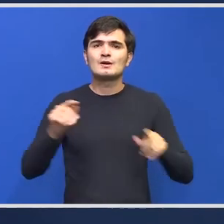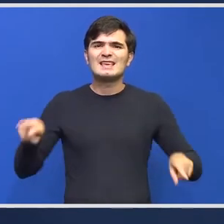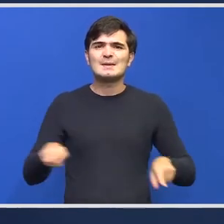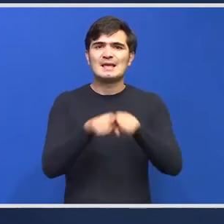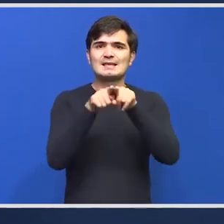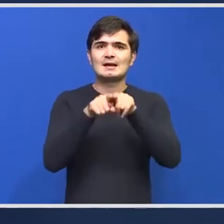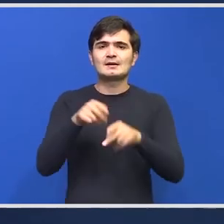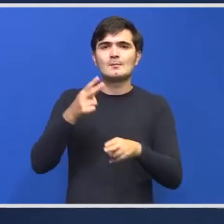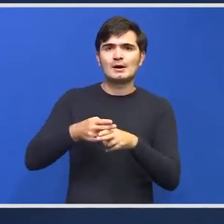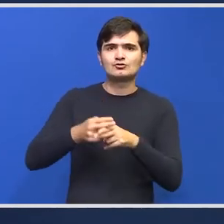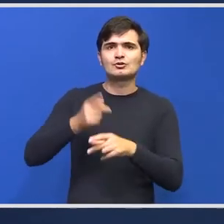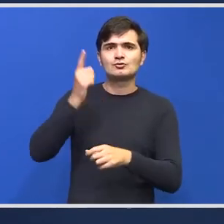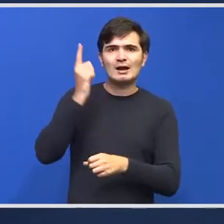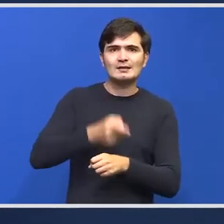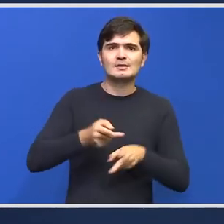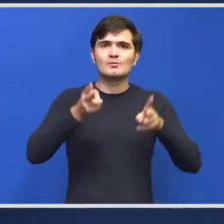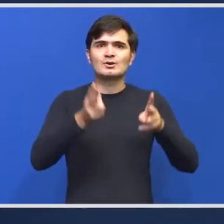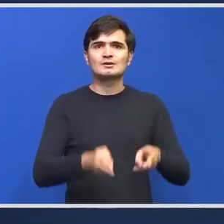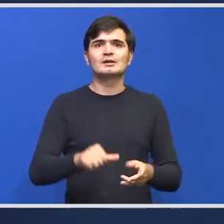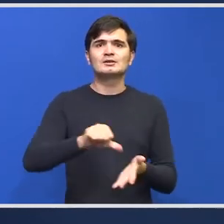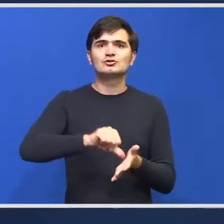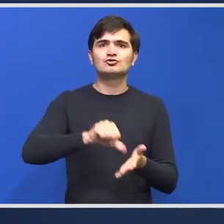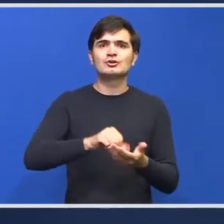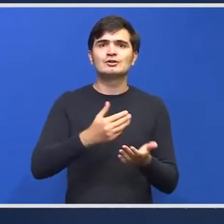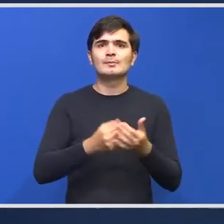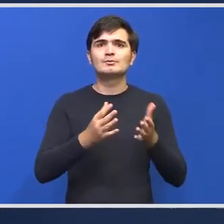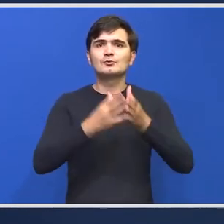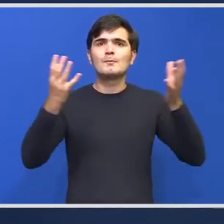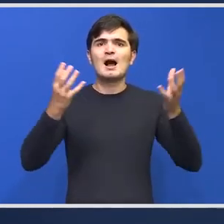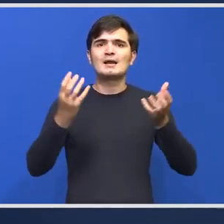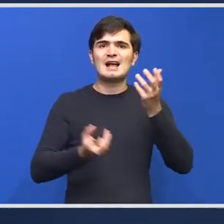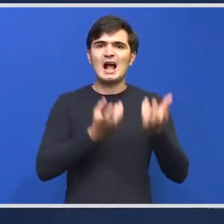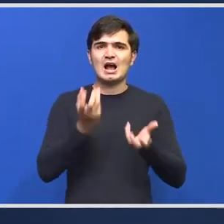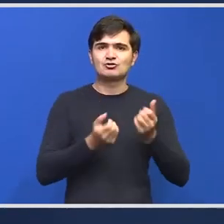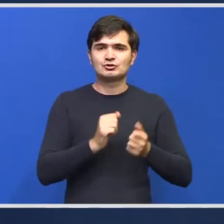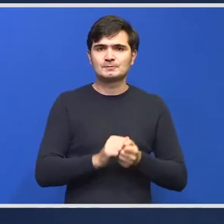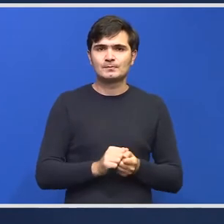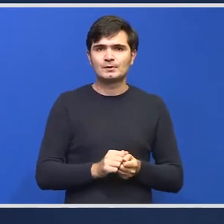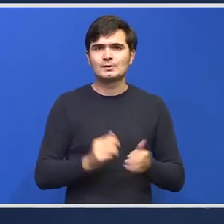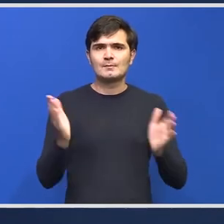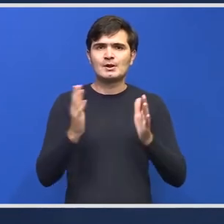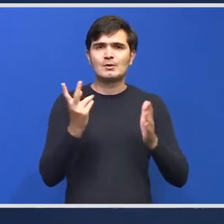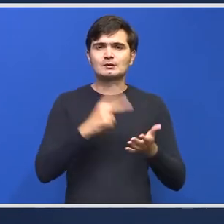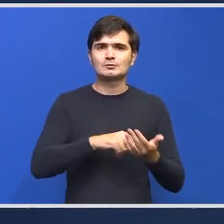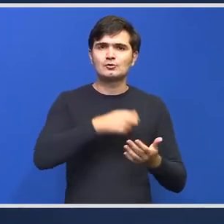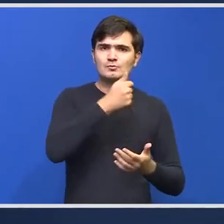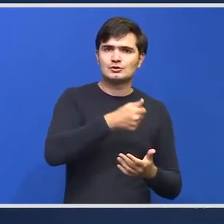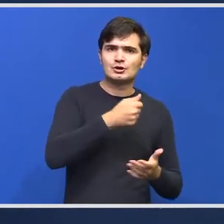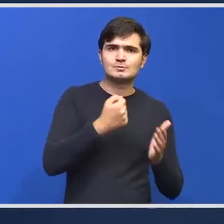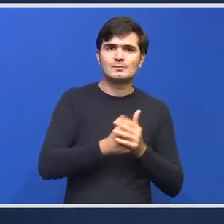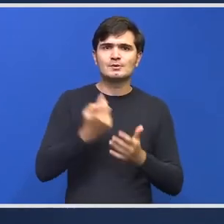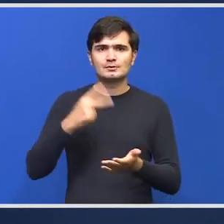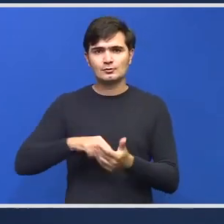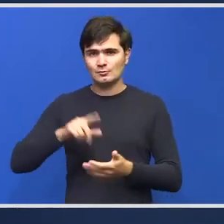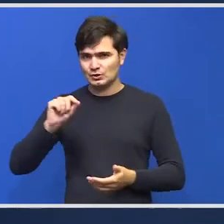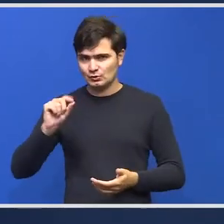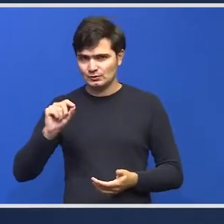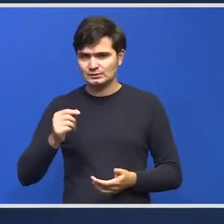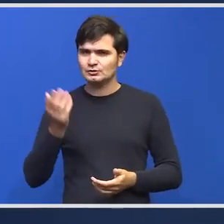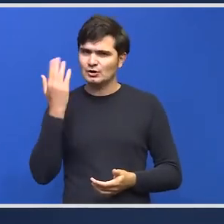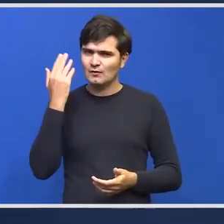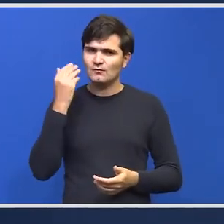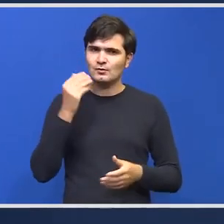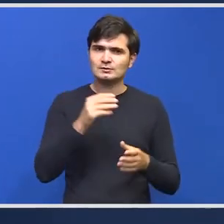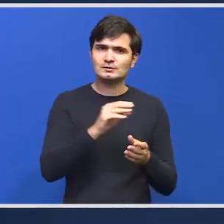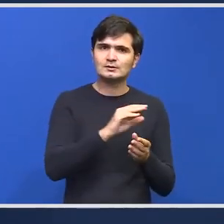trebuie internați în centre de mari arși În perioada 2016-2020 au fost